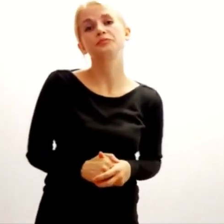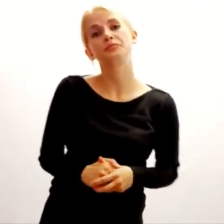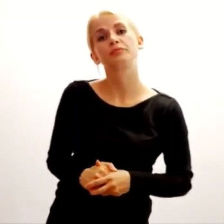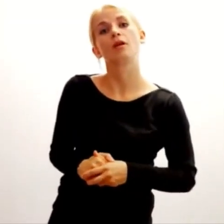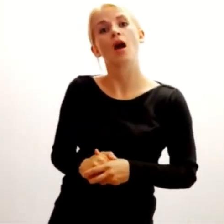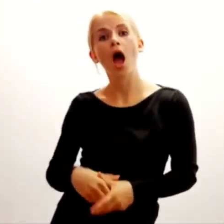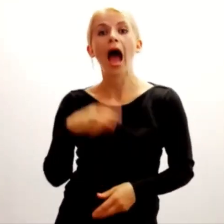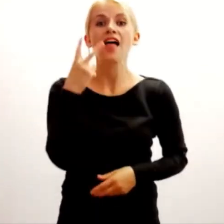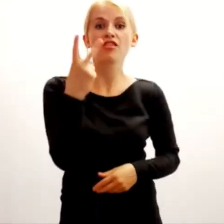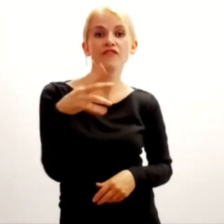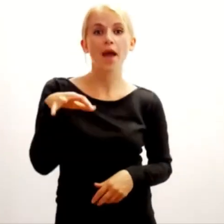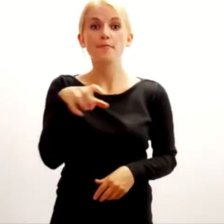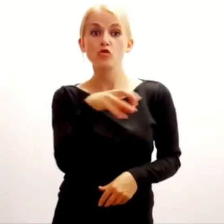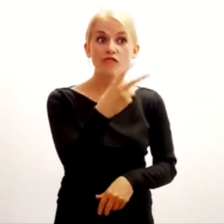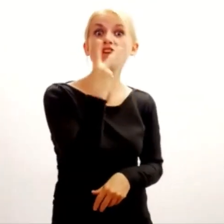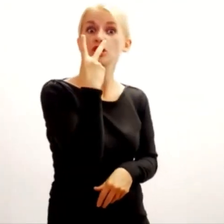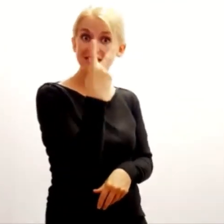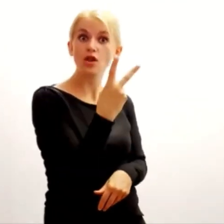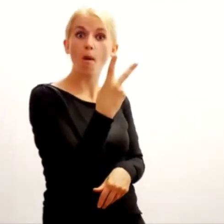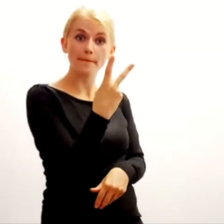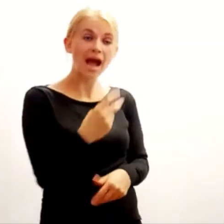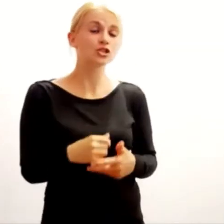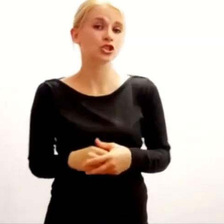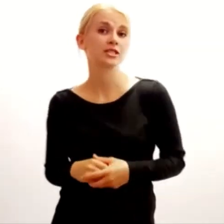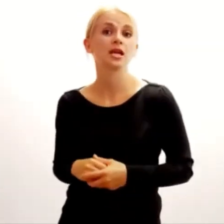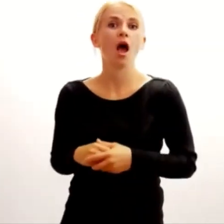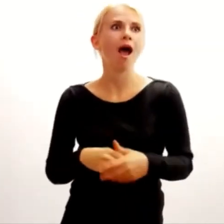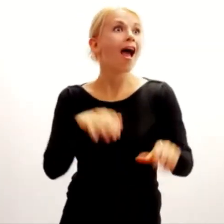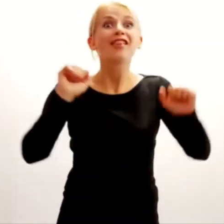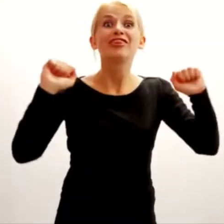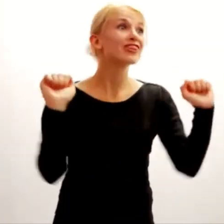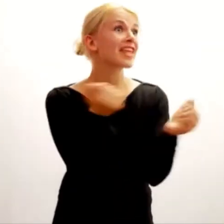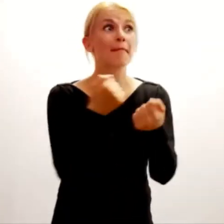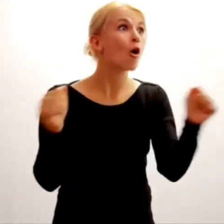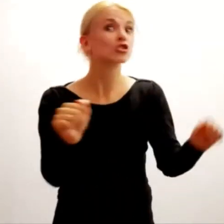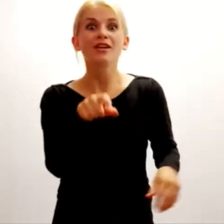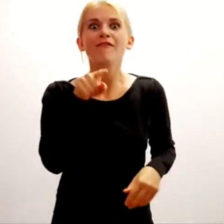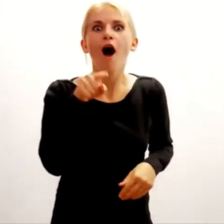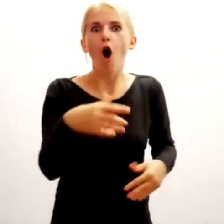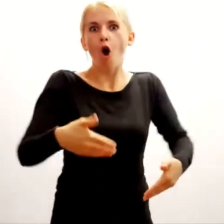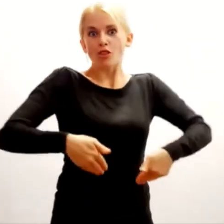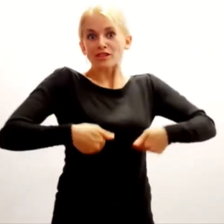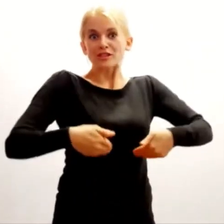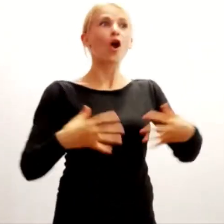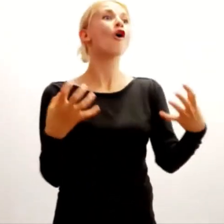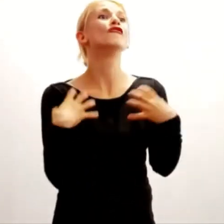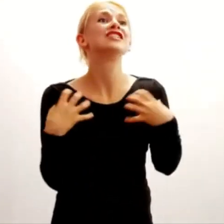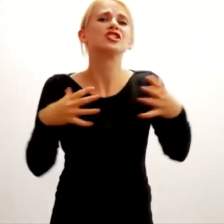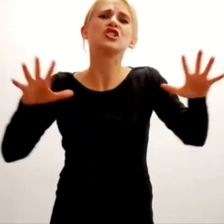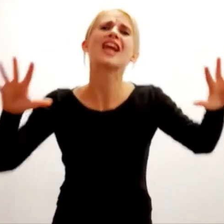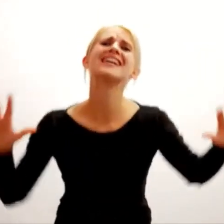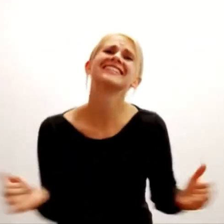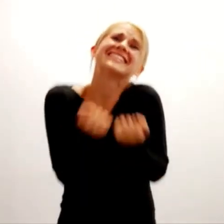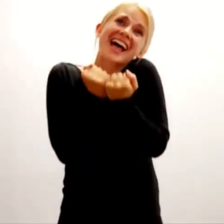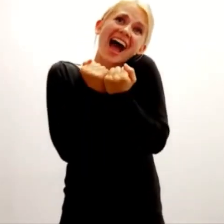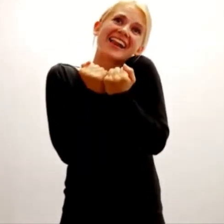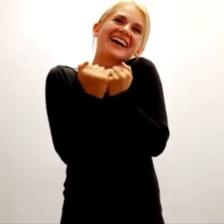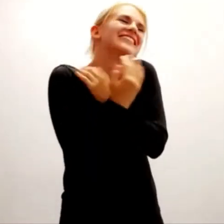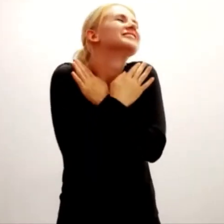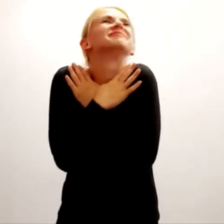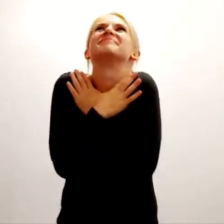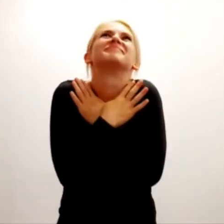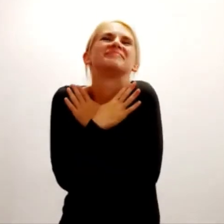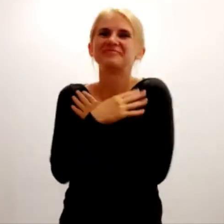Poszły spać A na parkiecie dwie mróweczki Zobaczycie Ja nie wierzę Jest jak nowy Znalazł się cały i